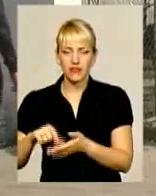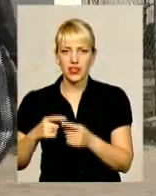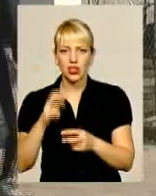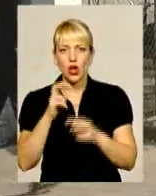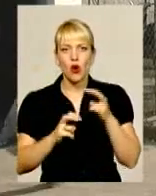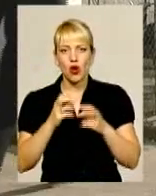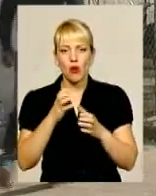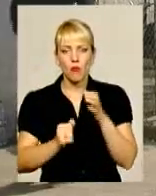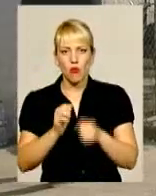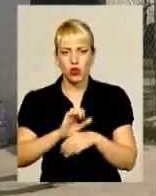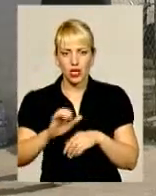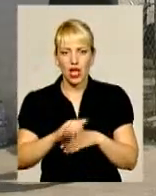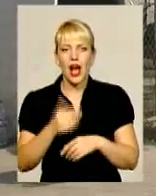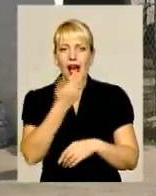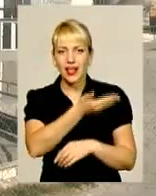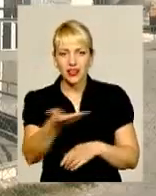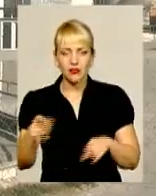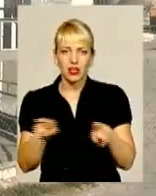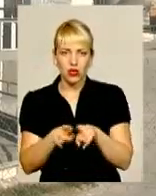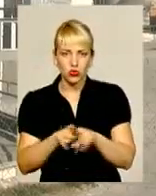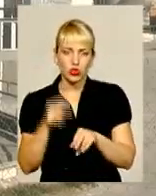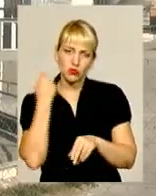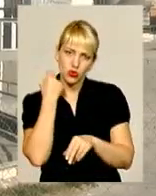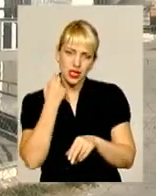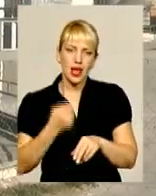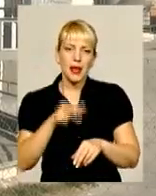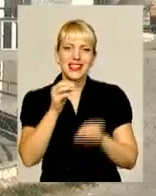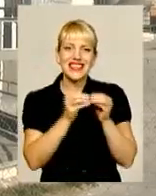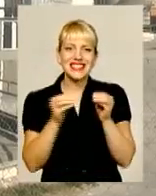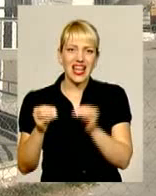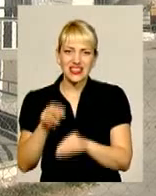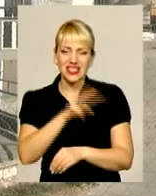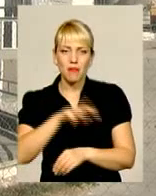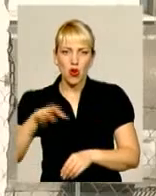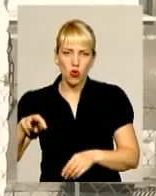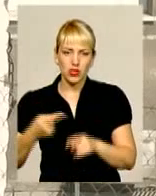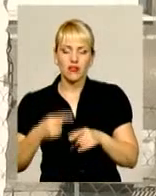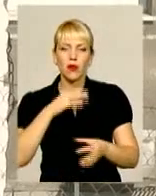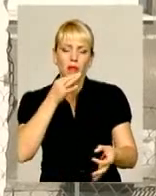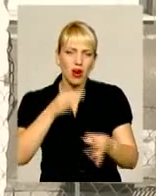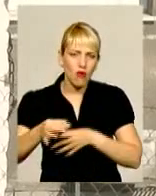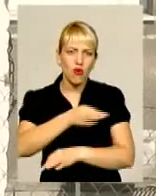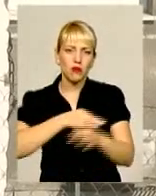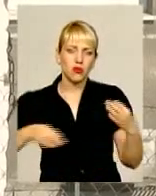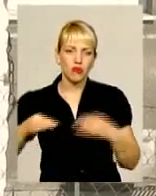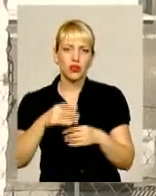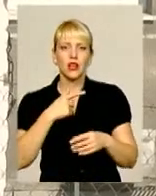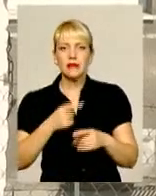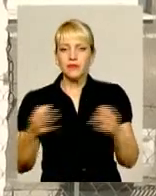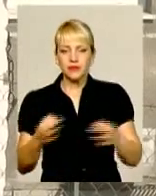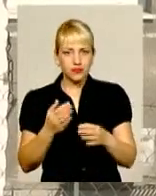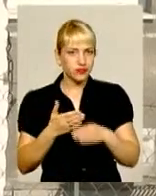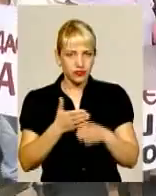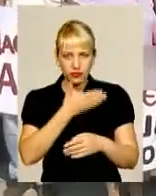молокозавод заборгував десятки мільйонів. І вони після тривалих, безрезультатних перемовин подали судові позови. Гуртом намагалися викликати